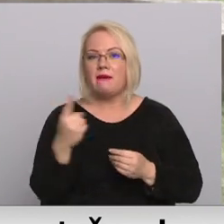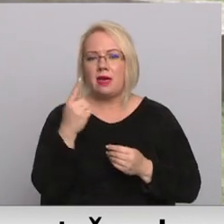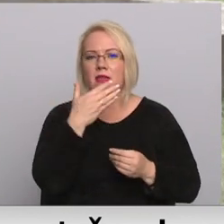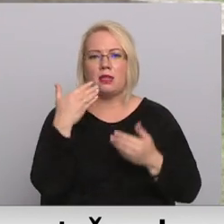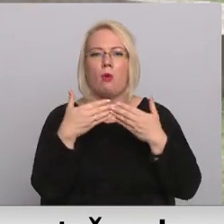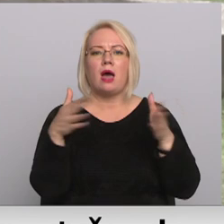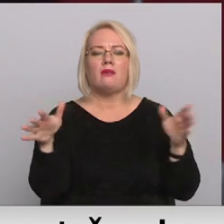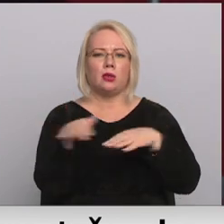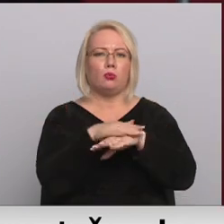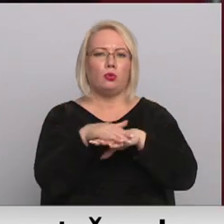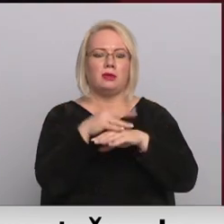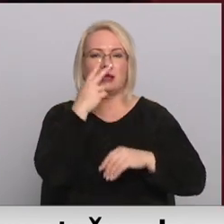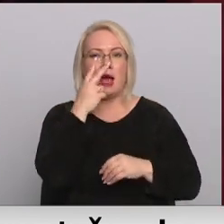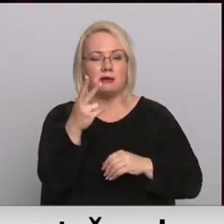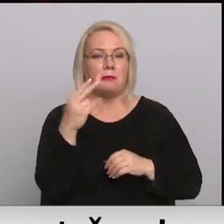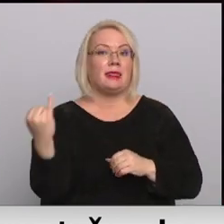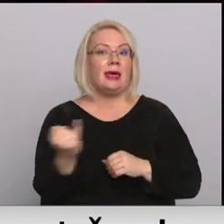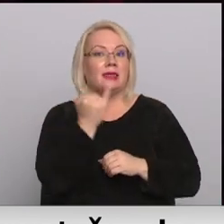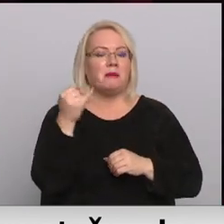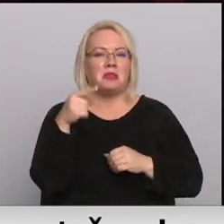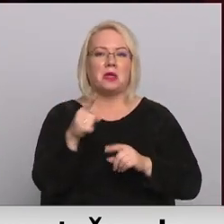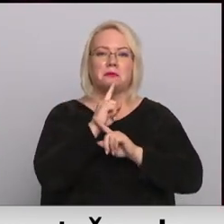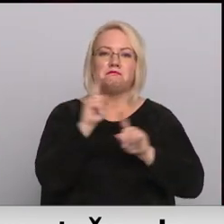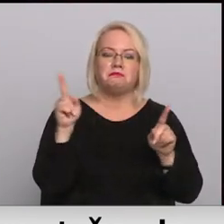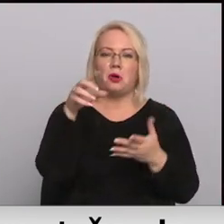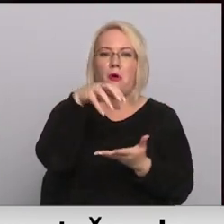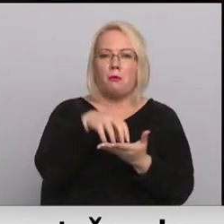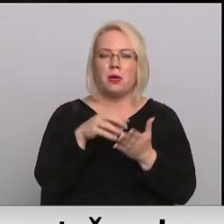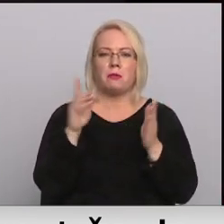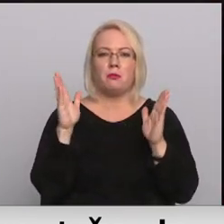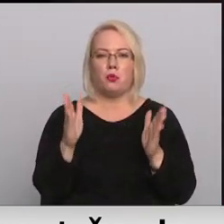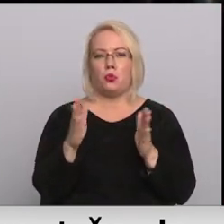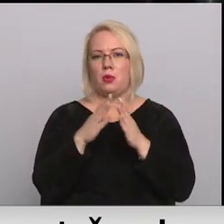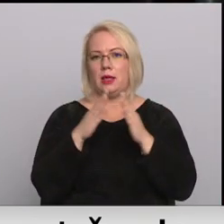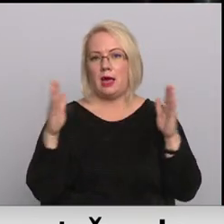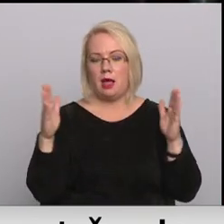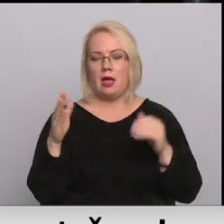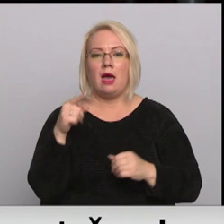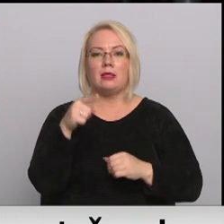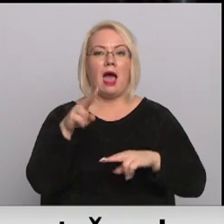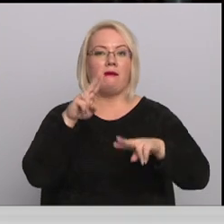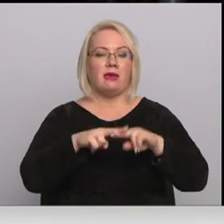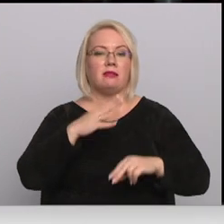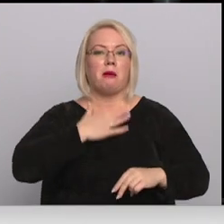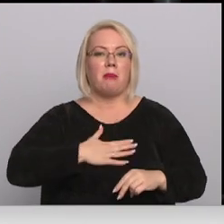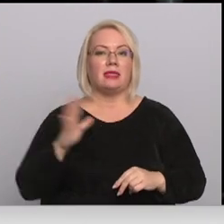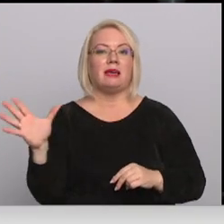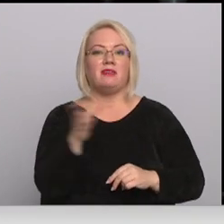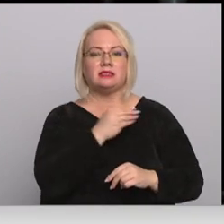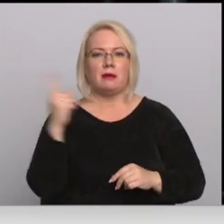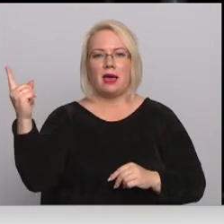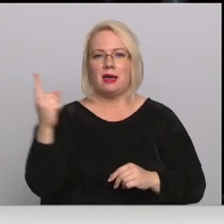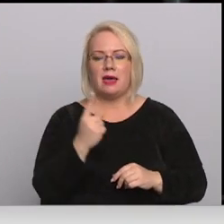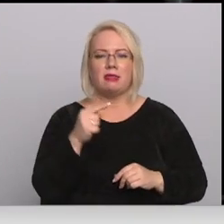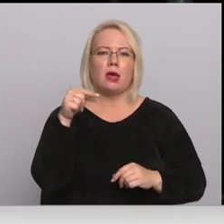atvērt publiskai apskatai, lai gan interesi par šādu veidu objektu varētu būt liela. Šī vieta patīk visiem, kas šeit ienāk. Ja tā ir tāda